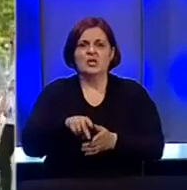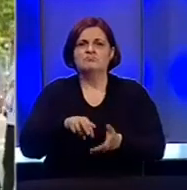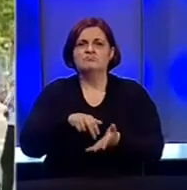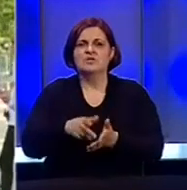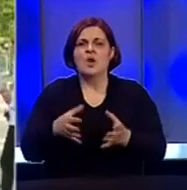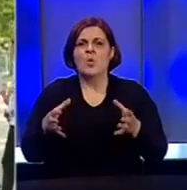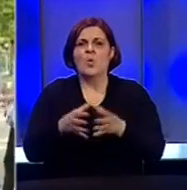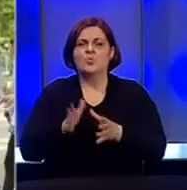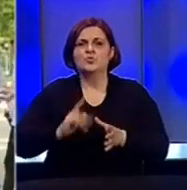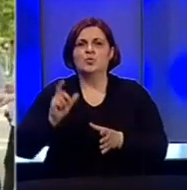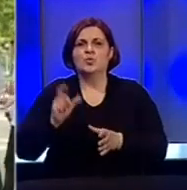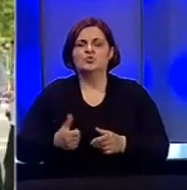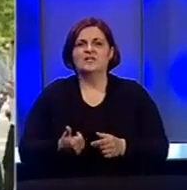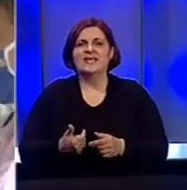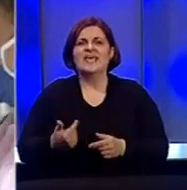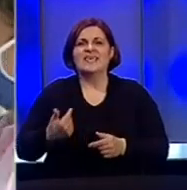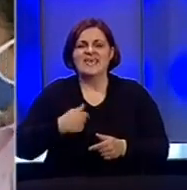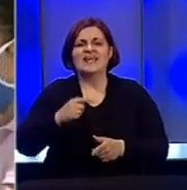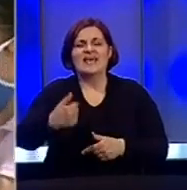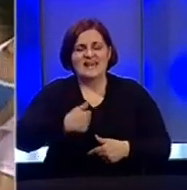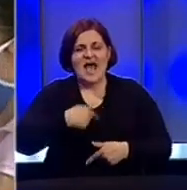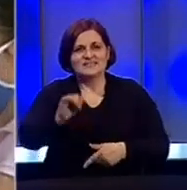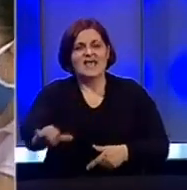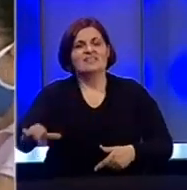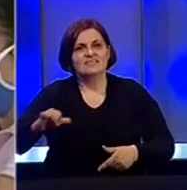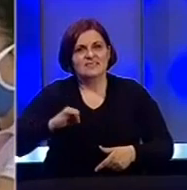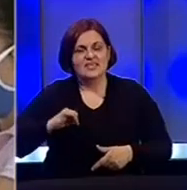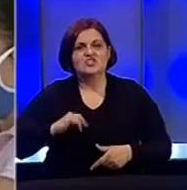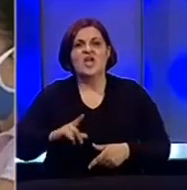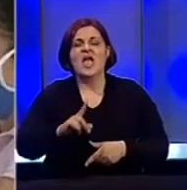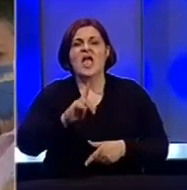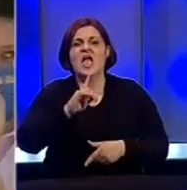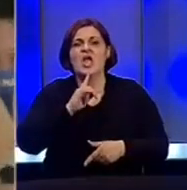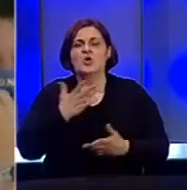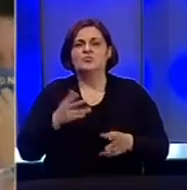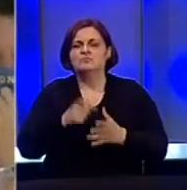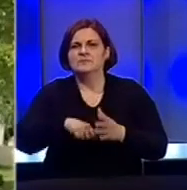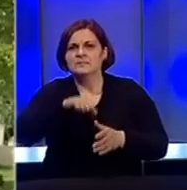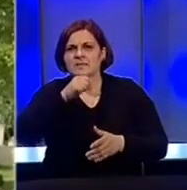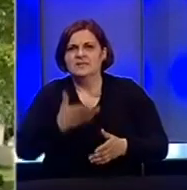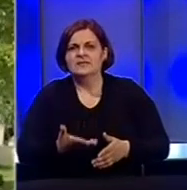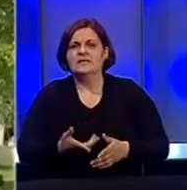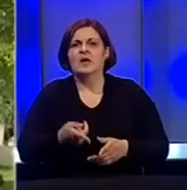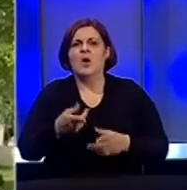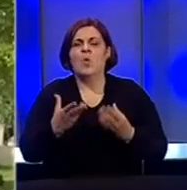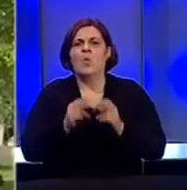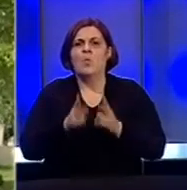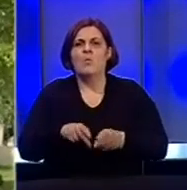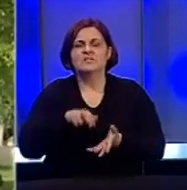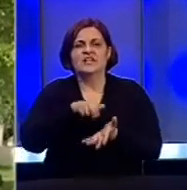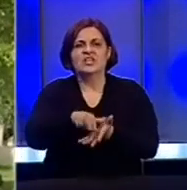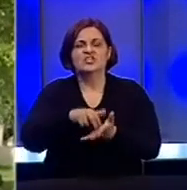šetnja udruženja građana, jer nas se tiče, koji su kao i članstvo i simpatizeri Platforme za progres Mostarom